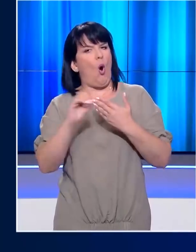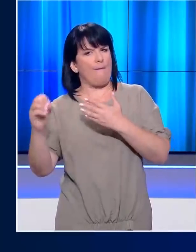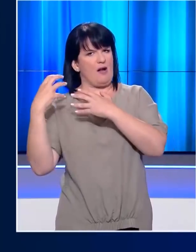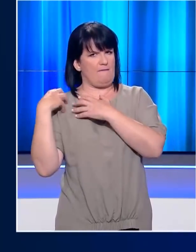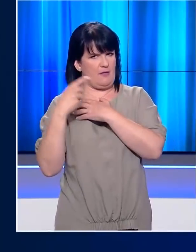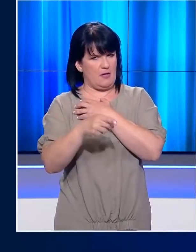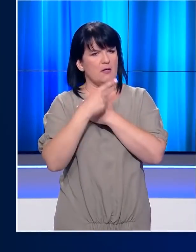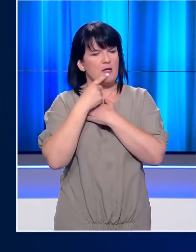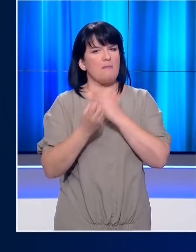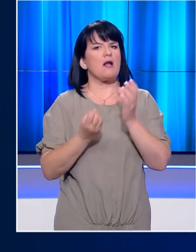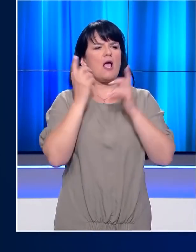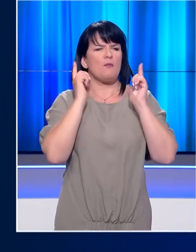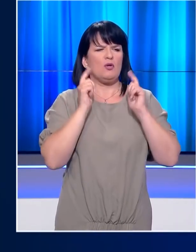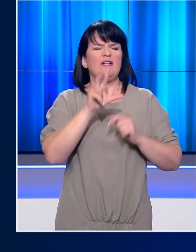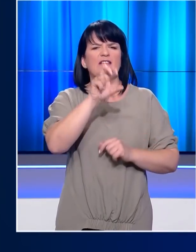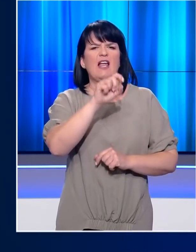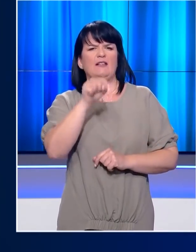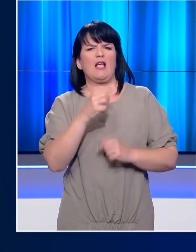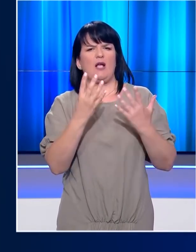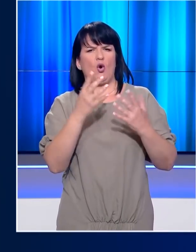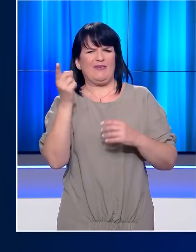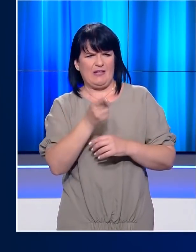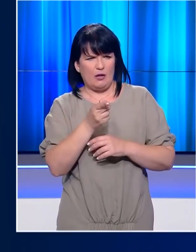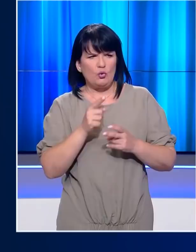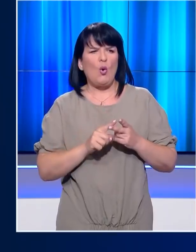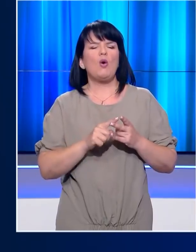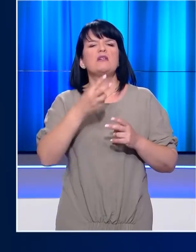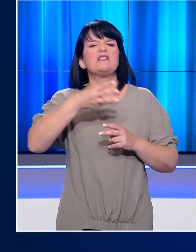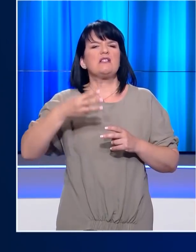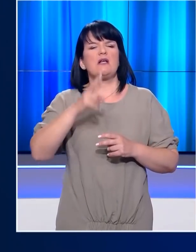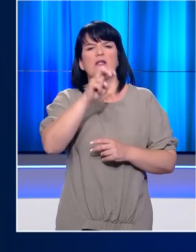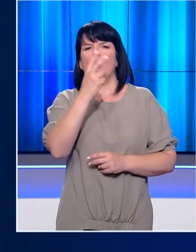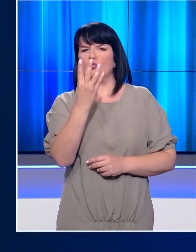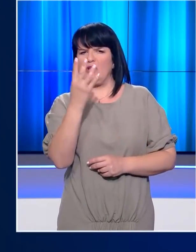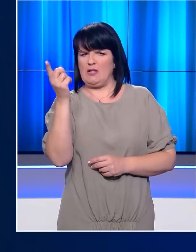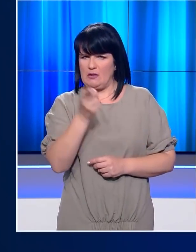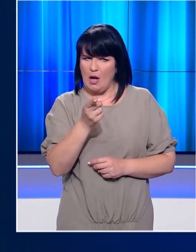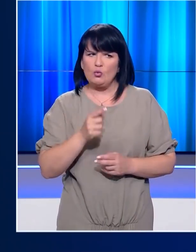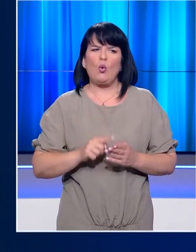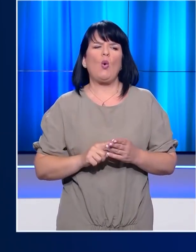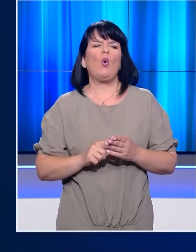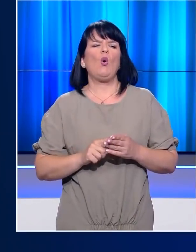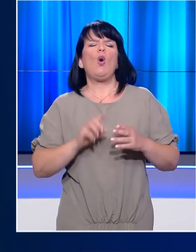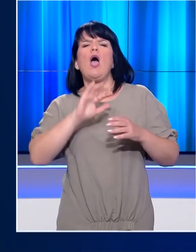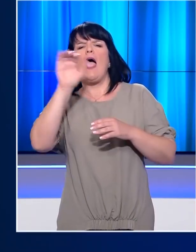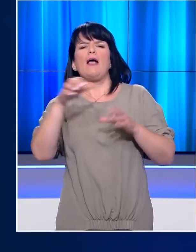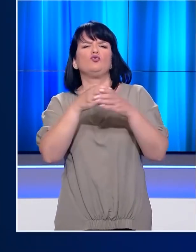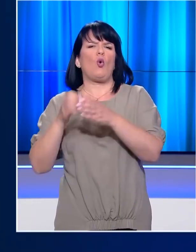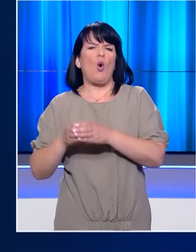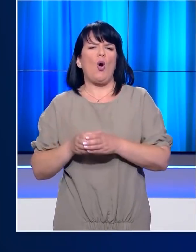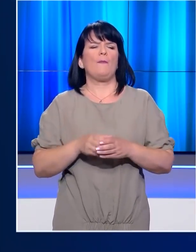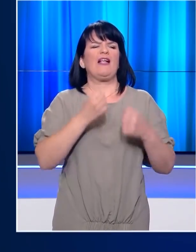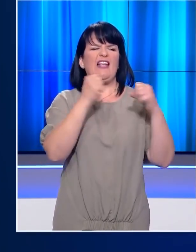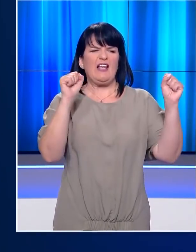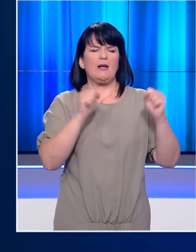το όπεν. Η Νέα Δημοκρατία συγκεντρώνει 39,9%. Ο ΣΥΡΙΖΑ ακολουθεί με 24%. Και την Εξωκομματική Βουλή συμπληρώνουν